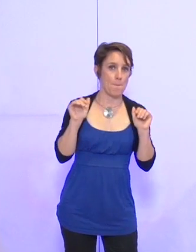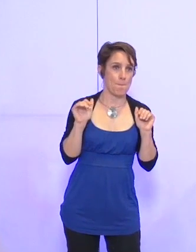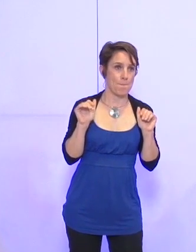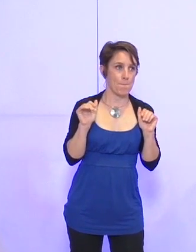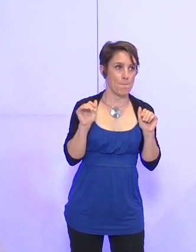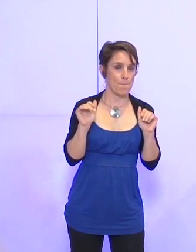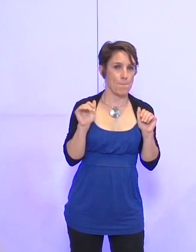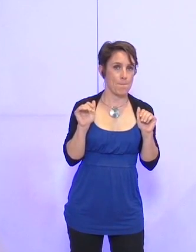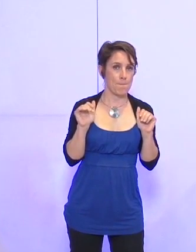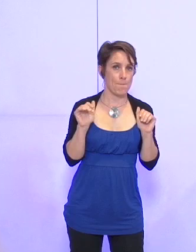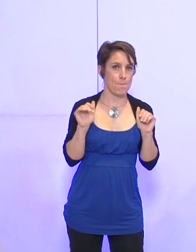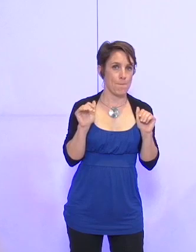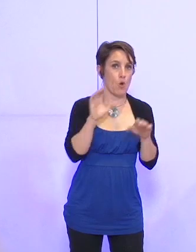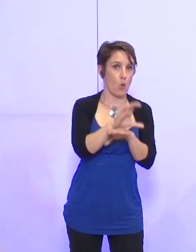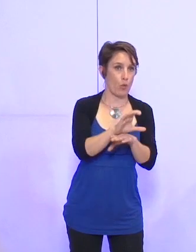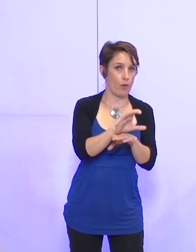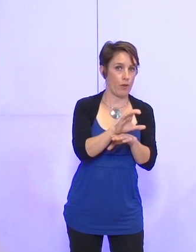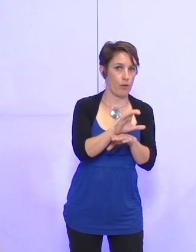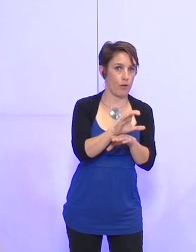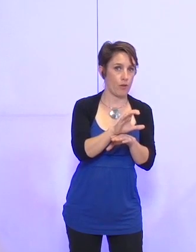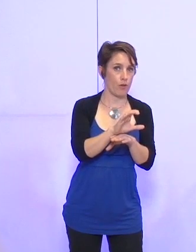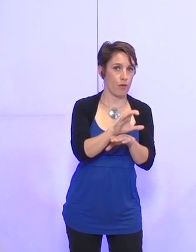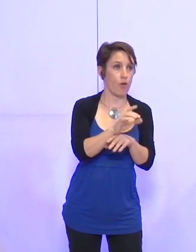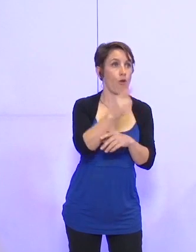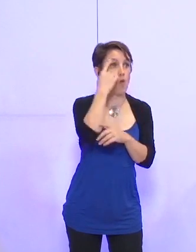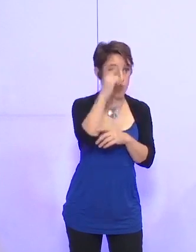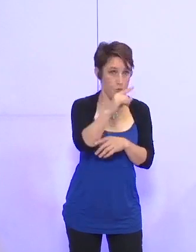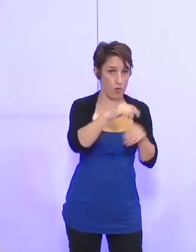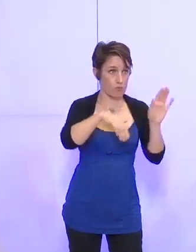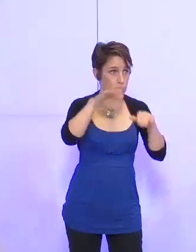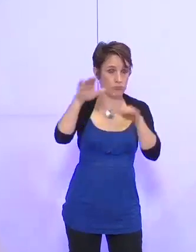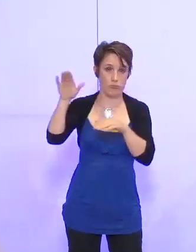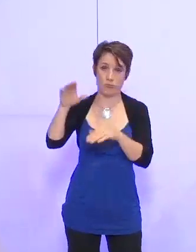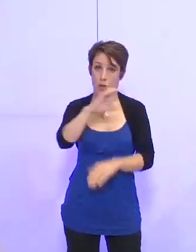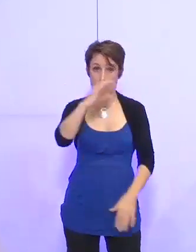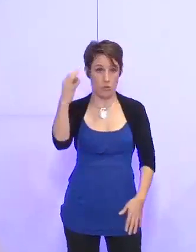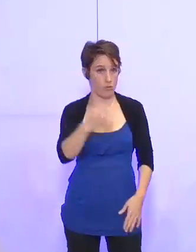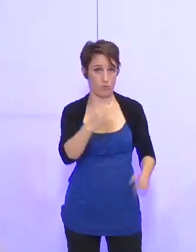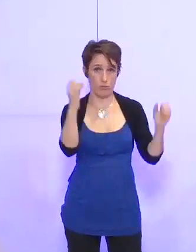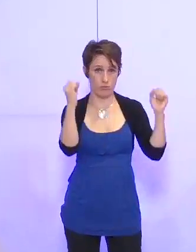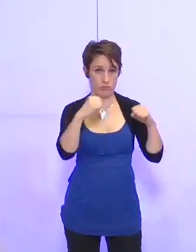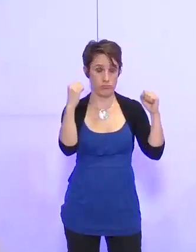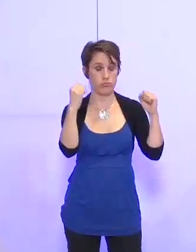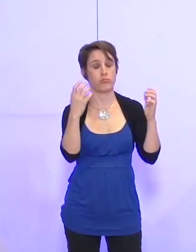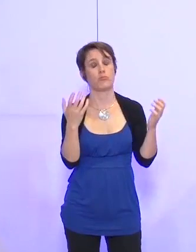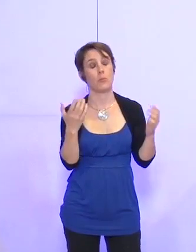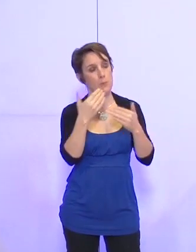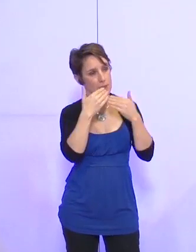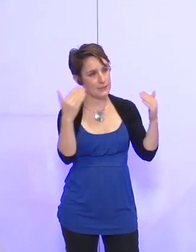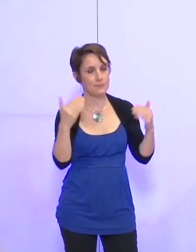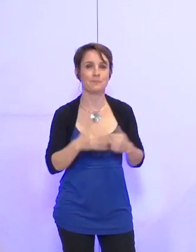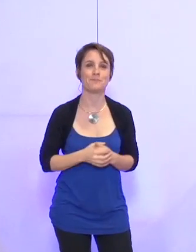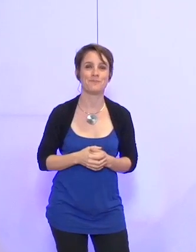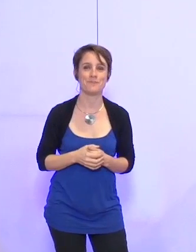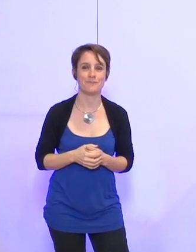? Qui vote contre ? Qui est pour ? L'unanimité. Je vous remercie.